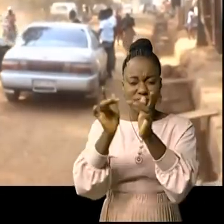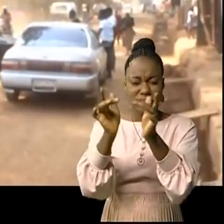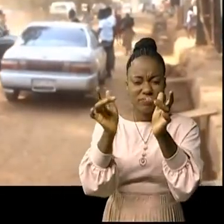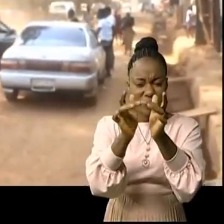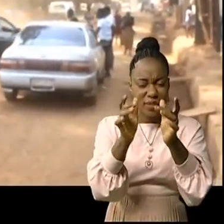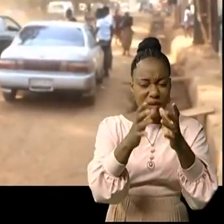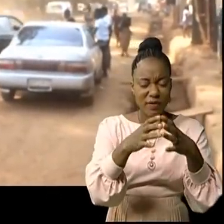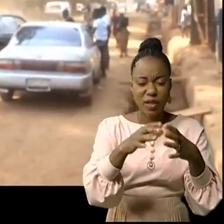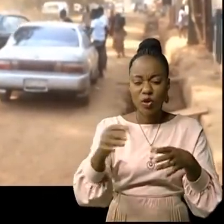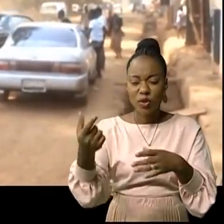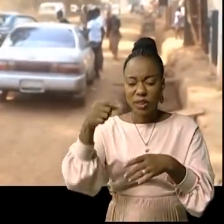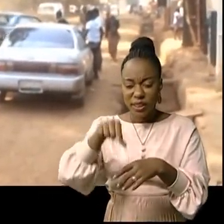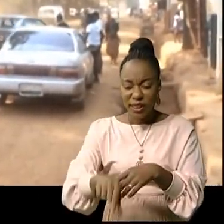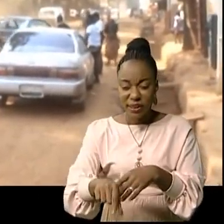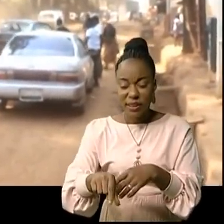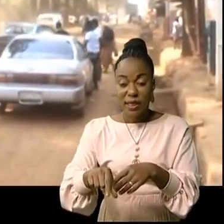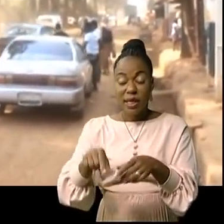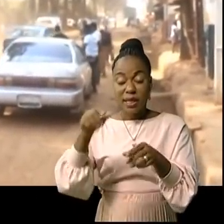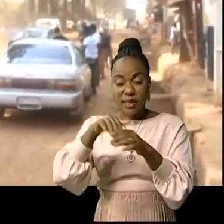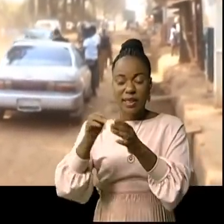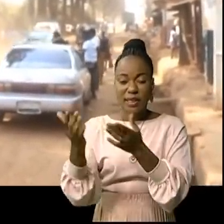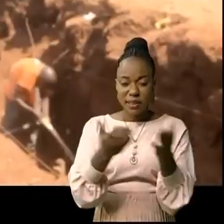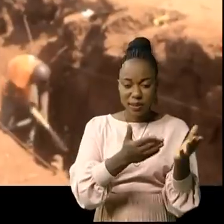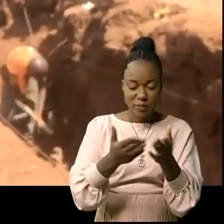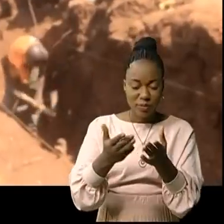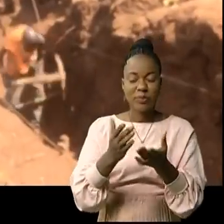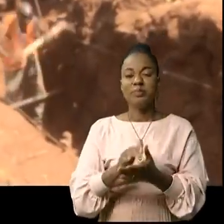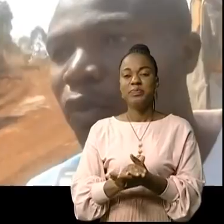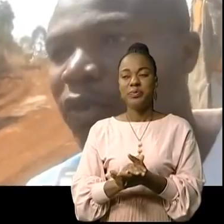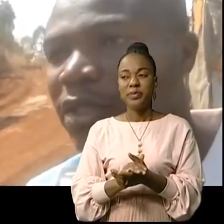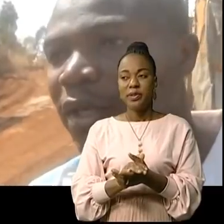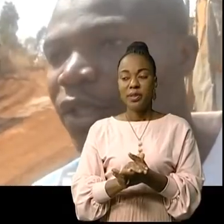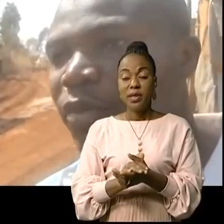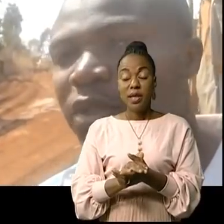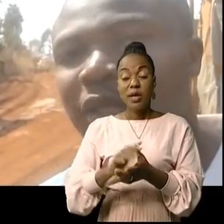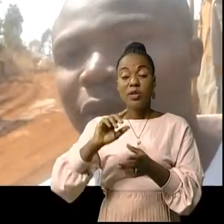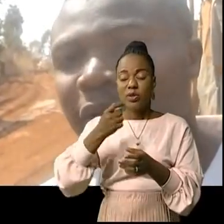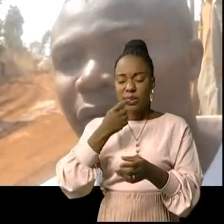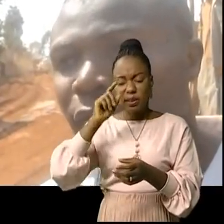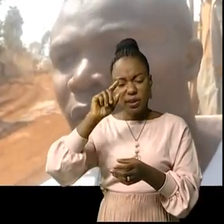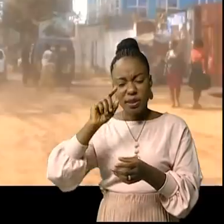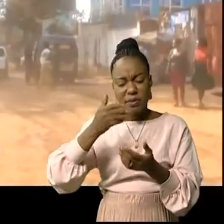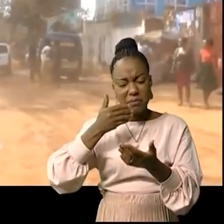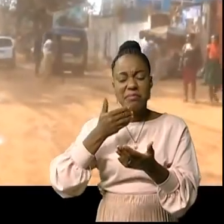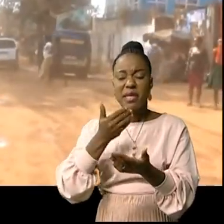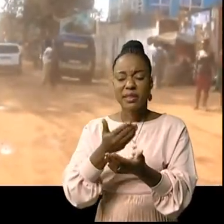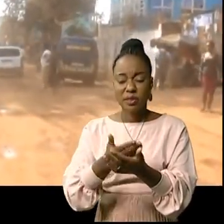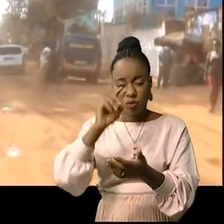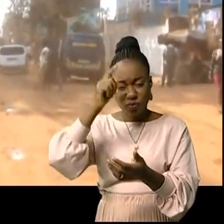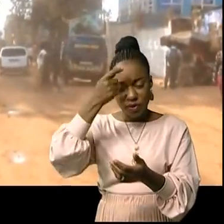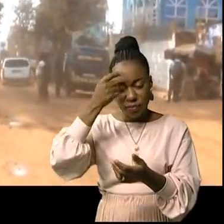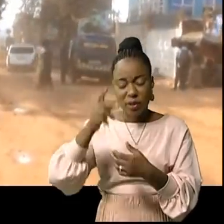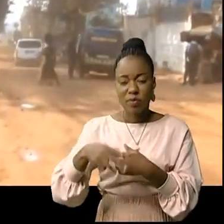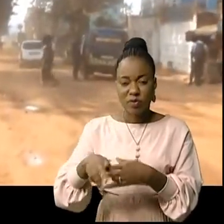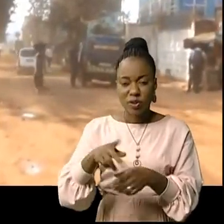quartiers et communes de Boucavou au transport en commun. Je remercie le gouvernement provincial, je remercie les bailleurs défauts et tous autres